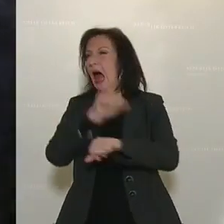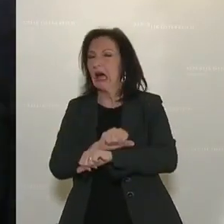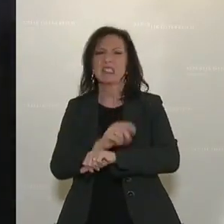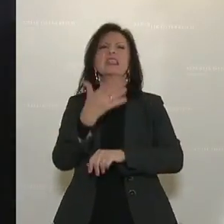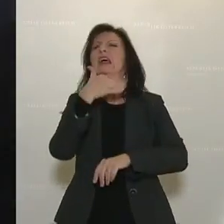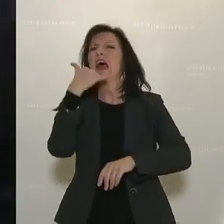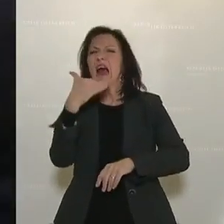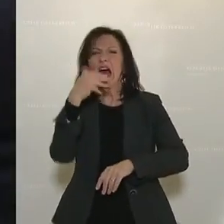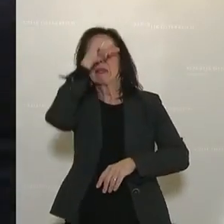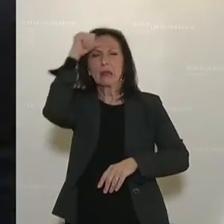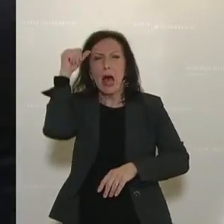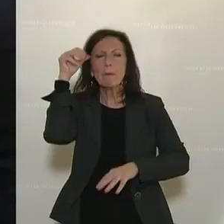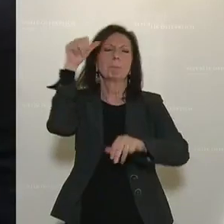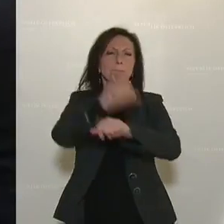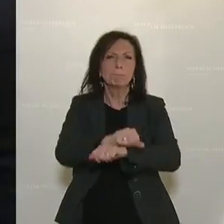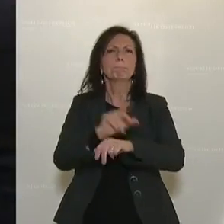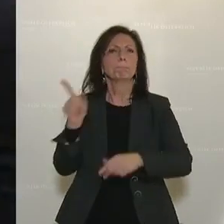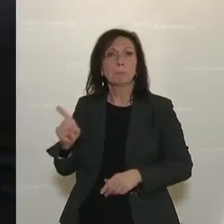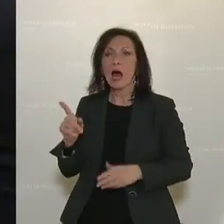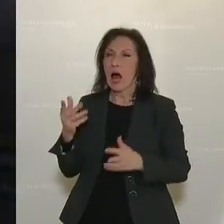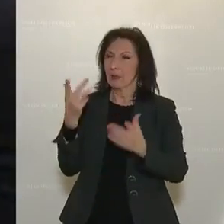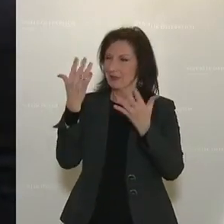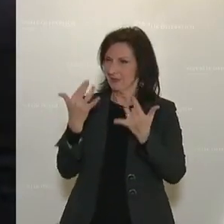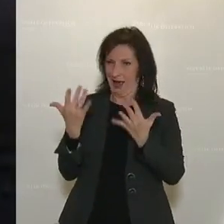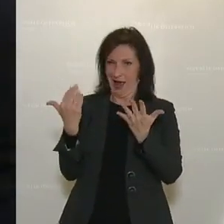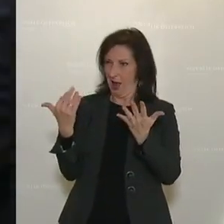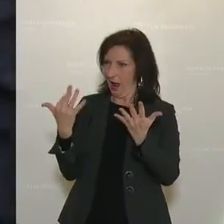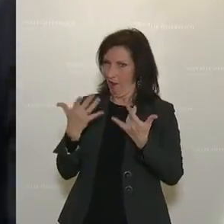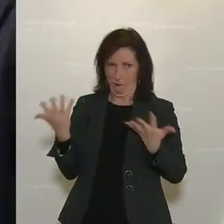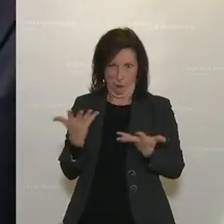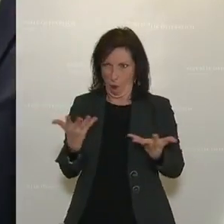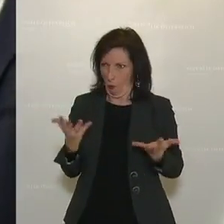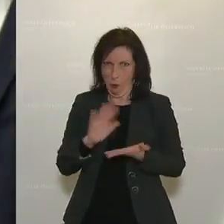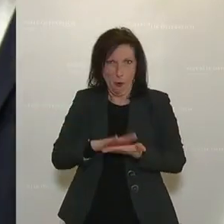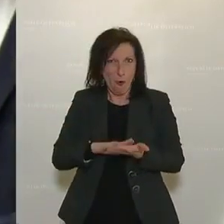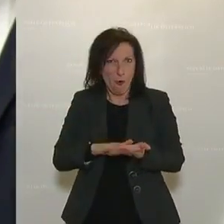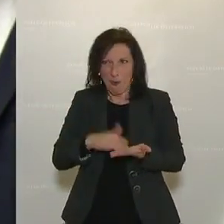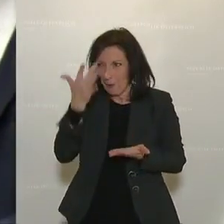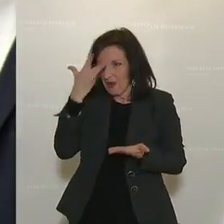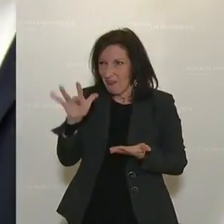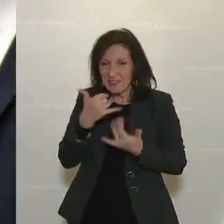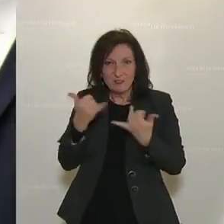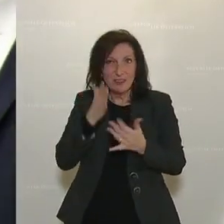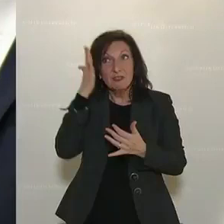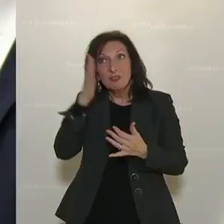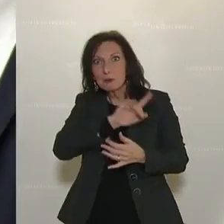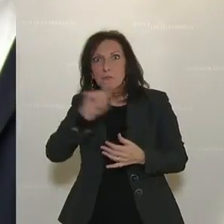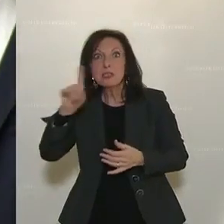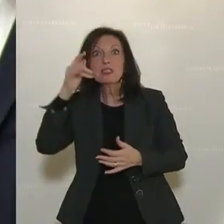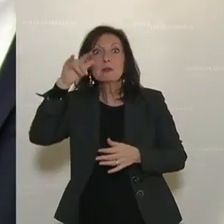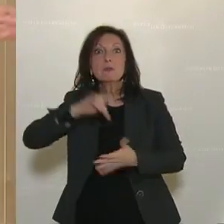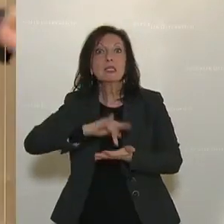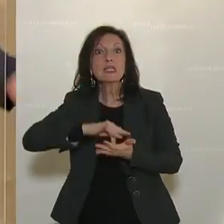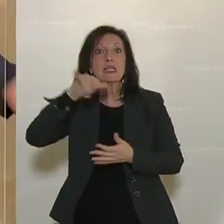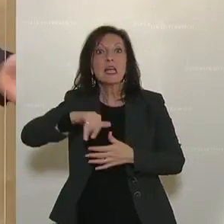will, kommt. Ja, auf Basis welcher Zahlen, Herr Bundeskanzler? Sie wissen ja überhaupt nicht, wie die Entwicklung bis Mitte Jänner